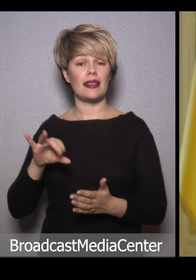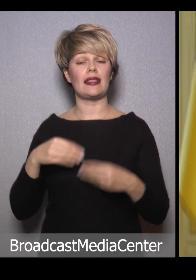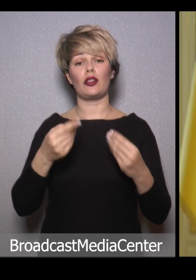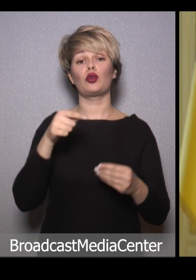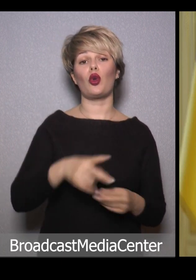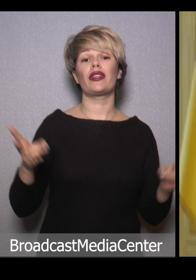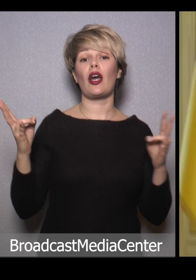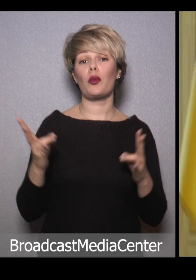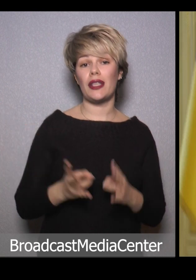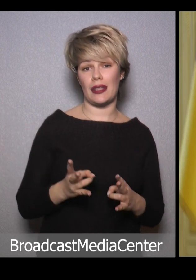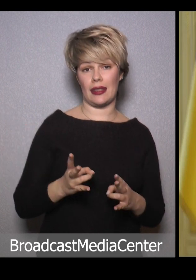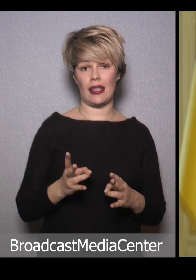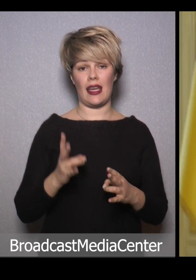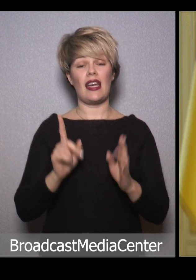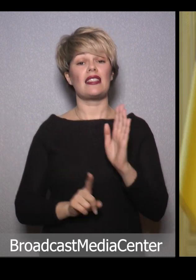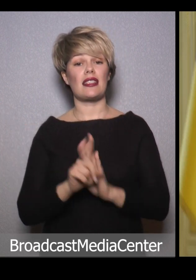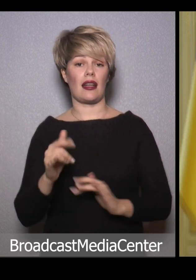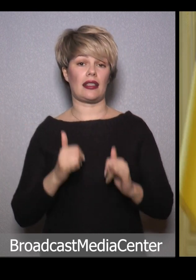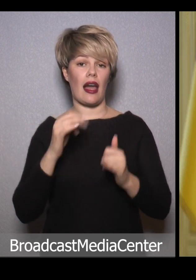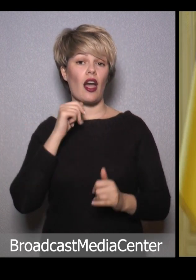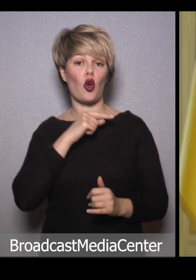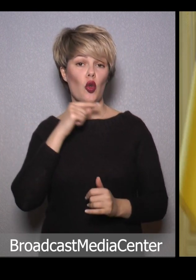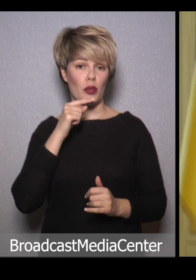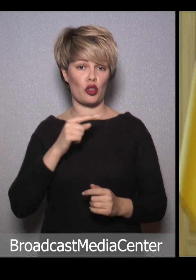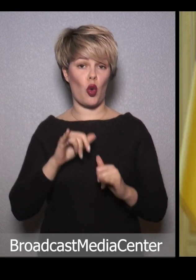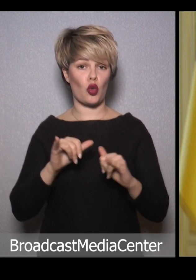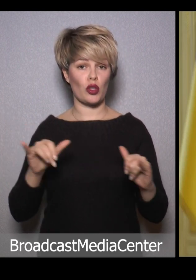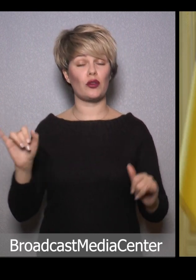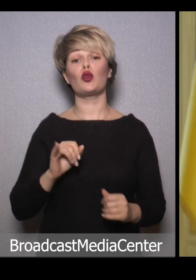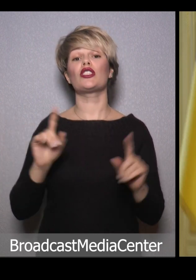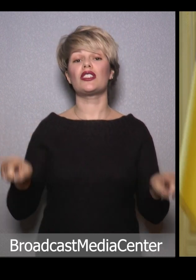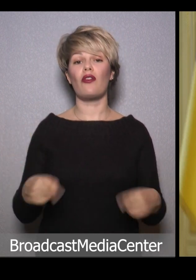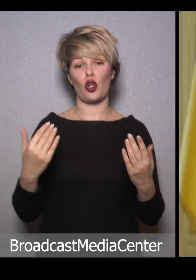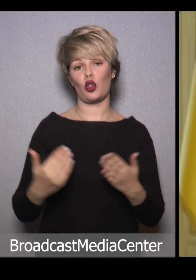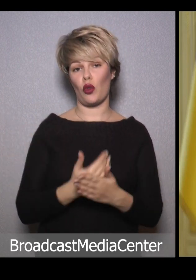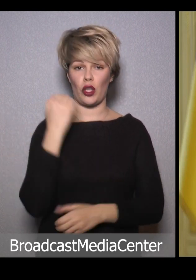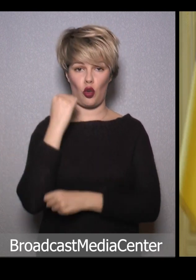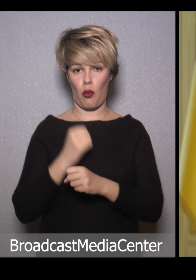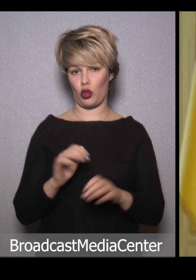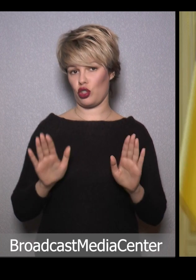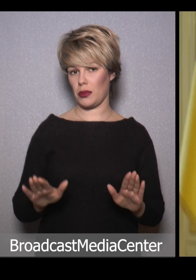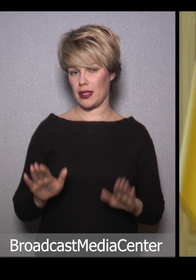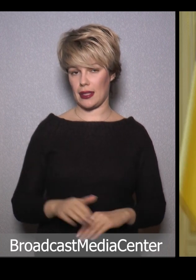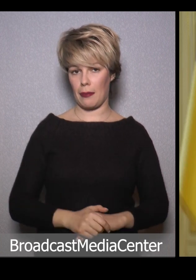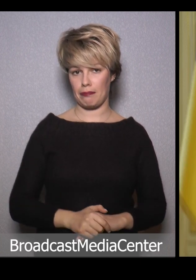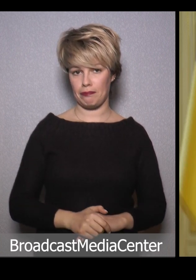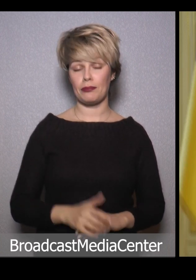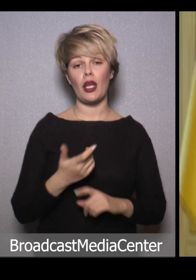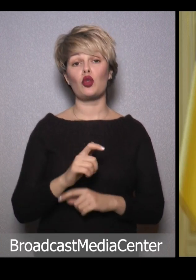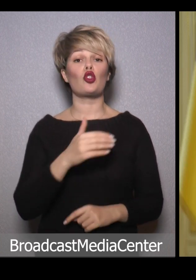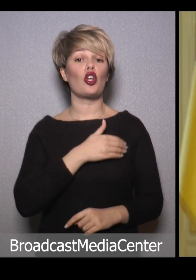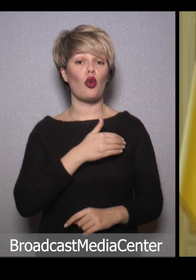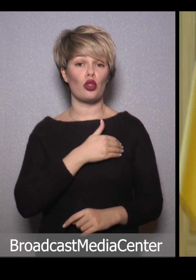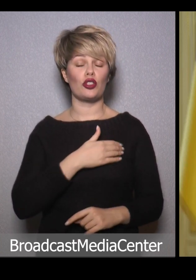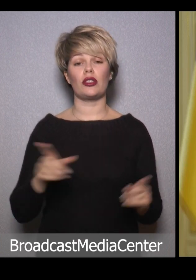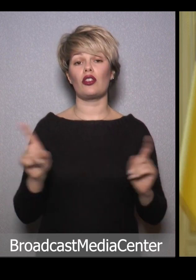необхідний імпульс для економічного розвитку та створять нові робочі місця. Дуже